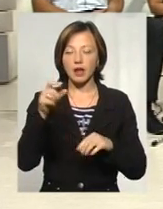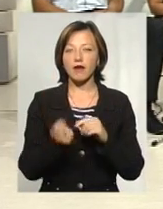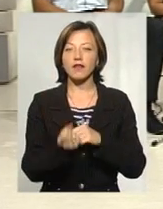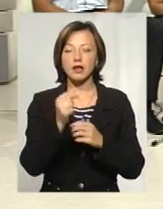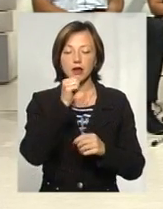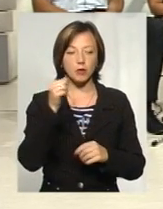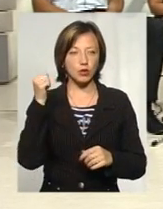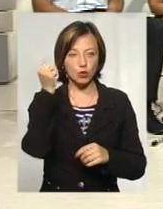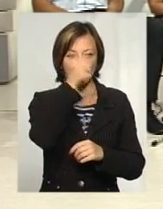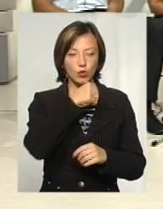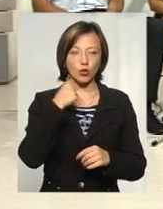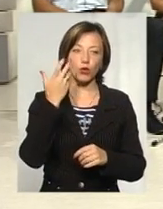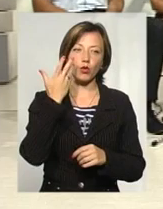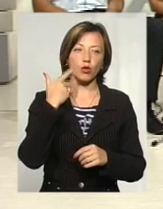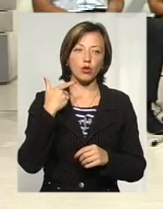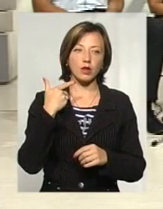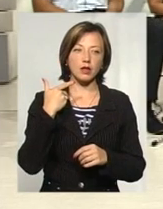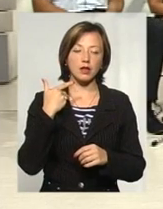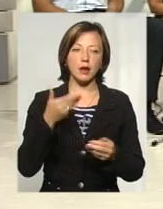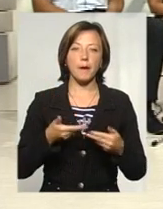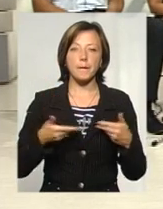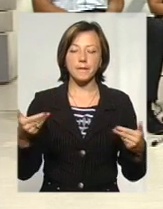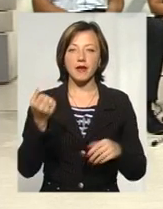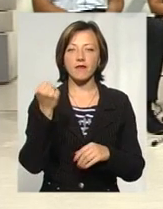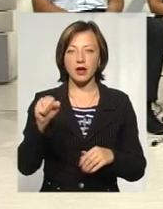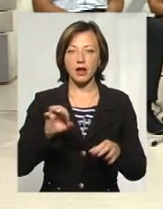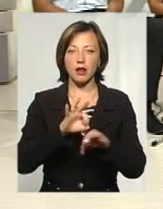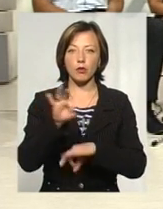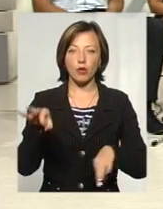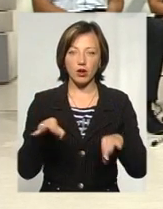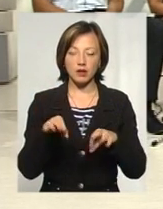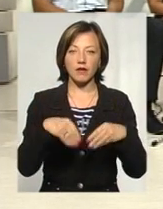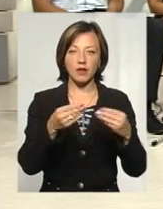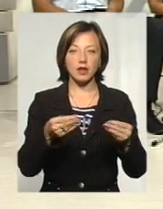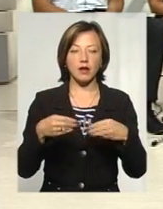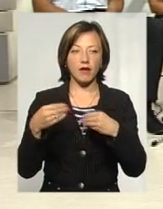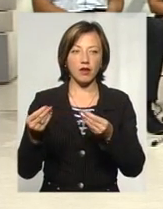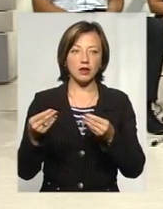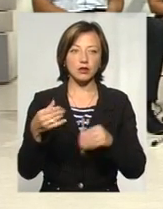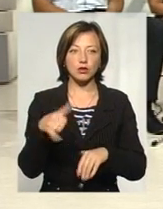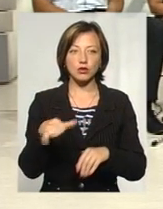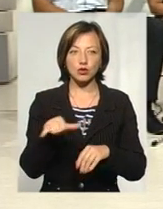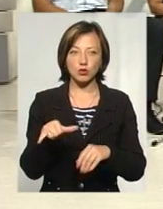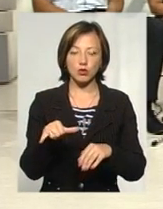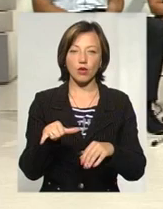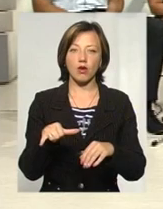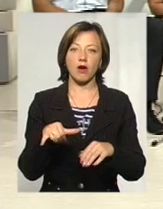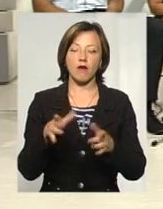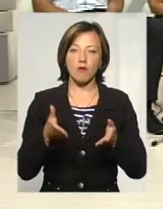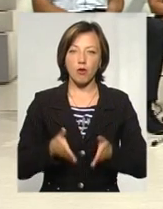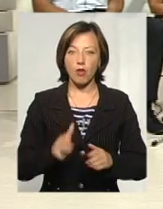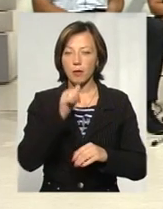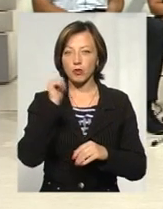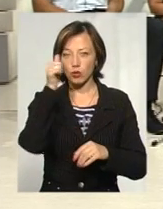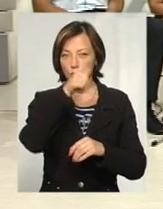року, коли ми виграли проєкт, ми видавали «Сумку в пологи» вагітним. Тобто,